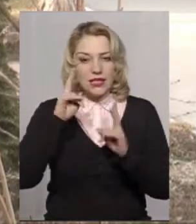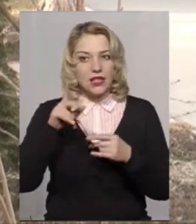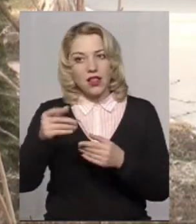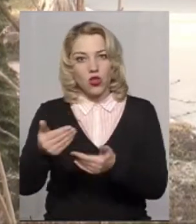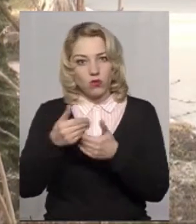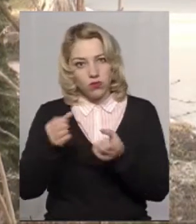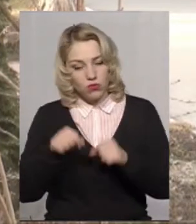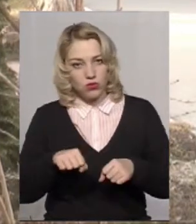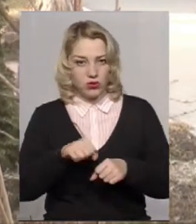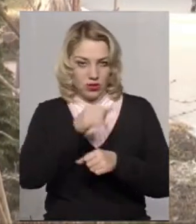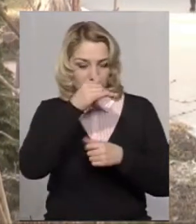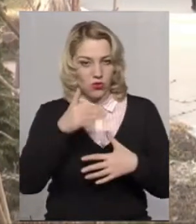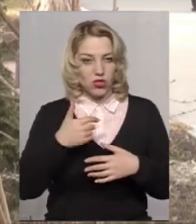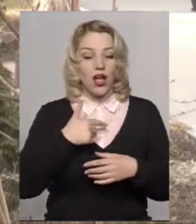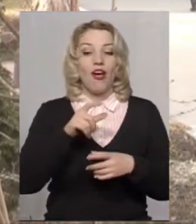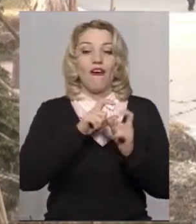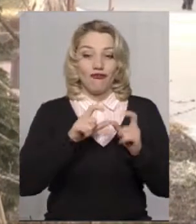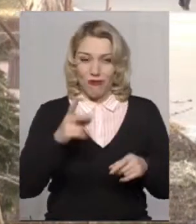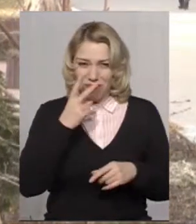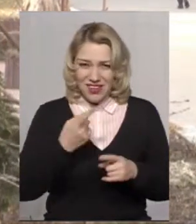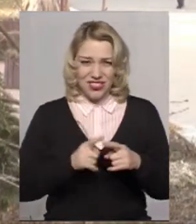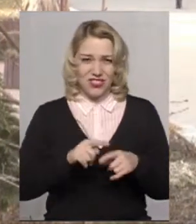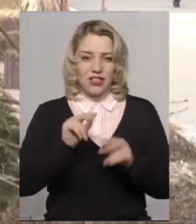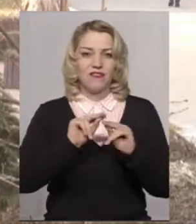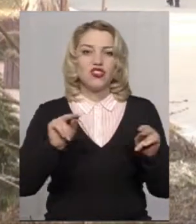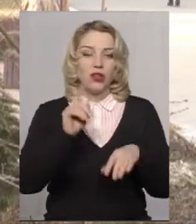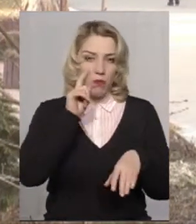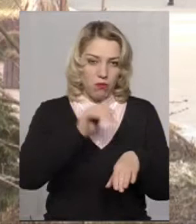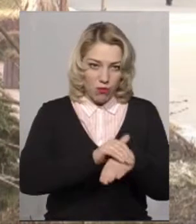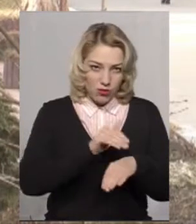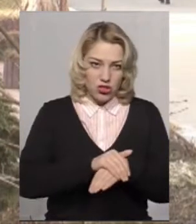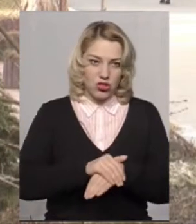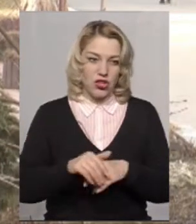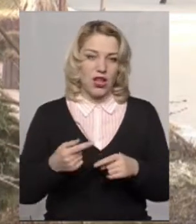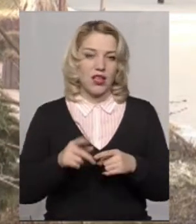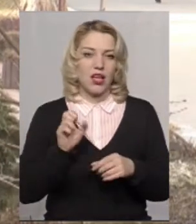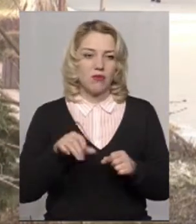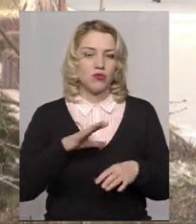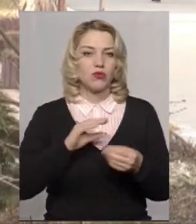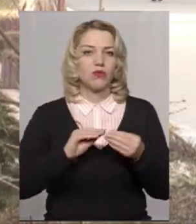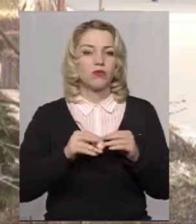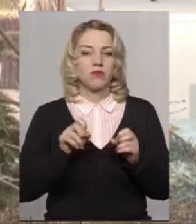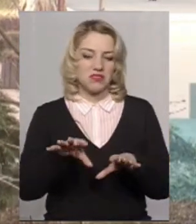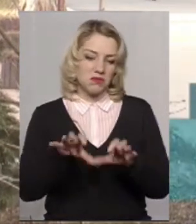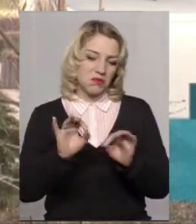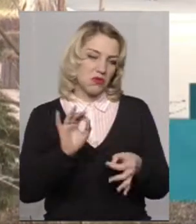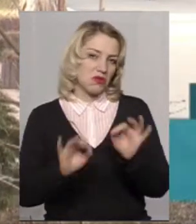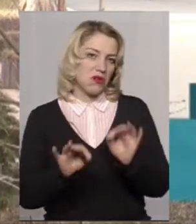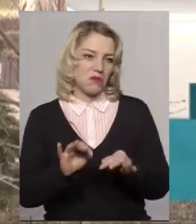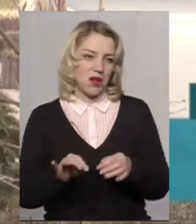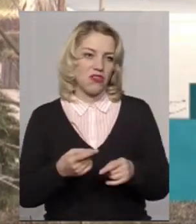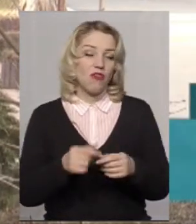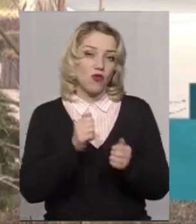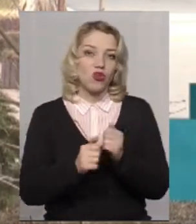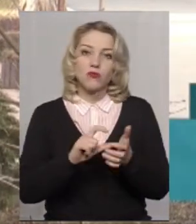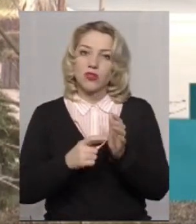школі про це бачили, вчителі помічали, і, напевно, найбільша проблема в що всі сприймали це як норму, що в кожному класі це є,